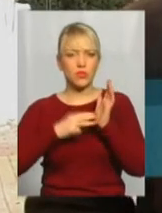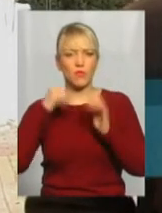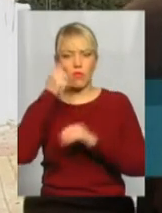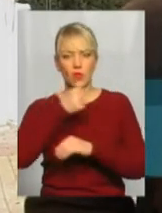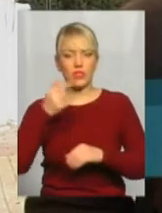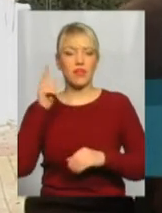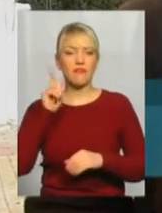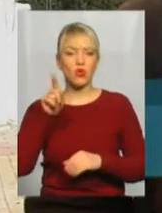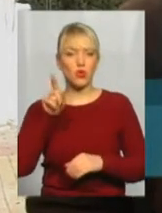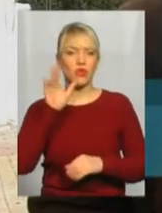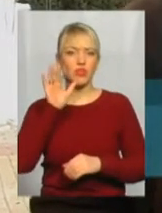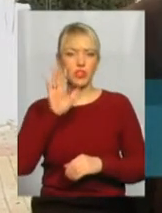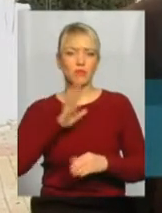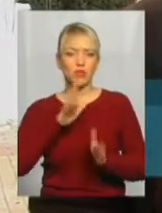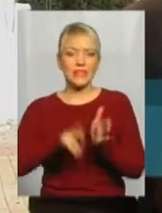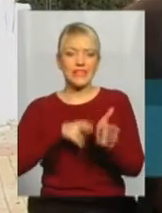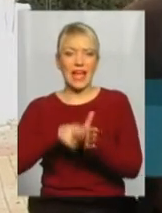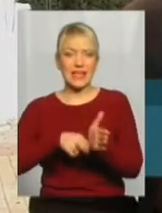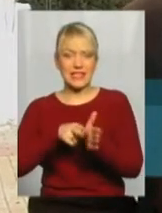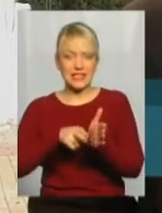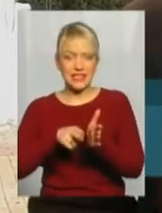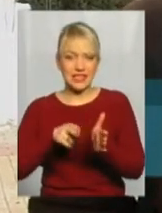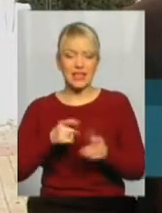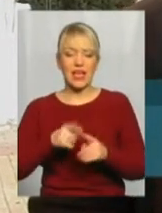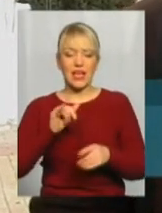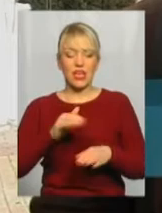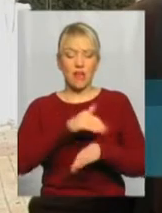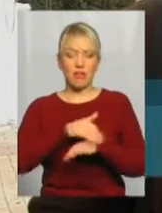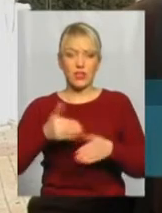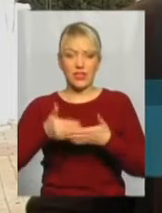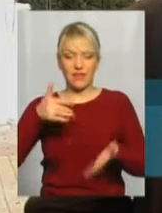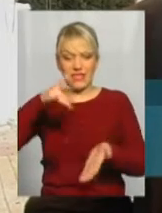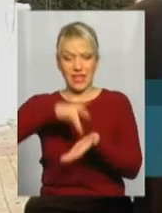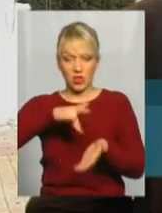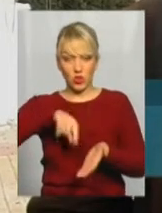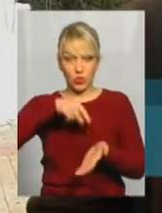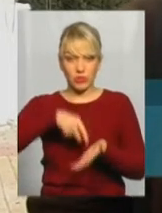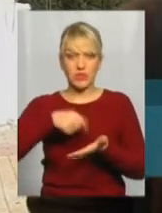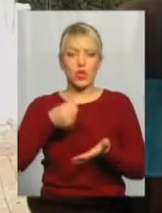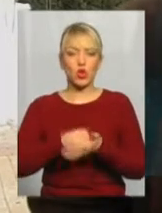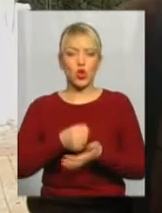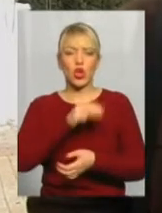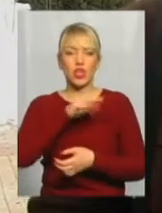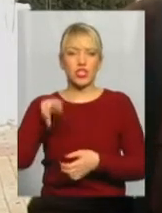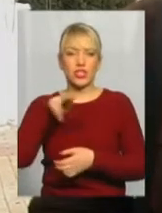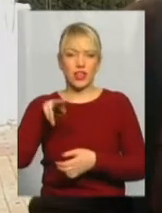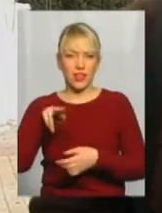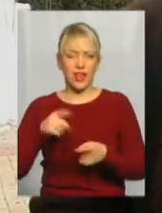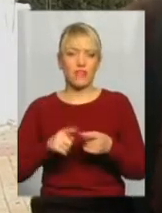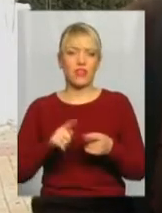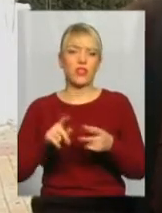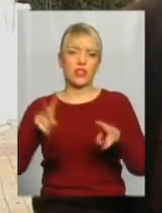трошки раніше залізницю, і якраз вулиця від центру міста до залізничної станції отримала назву Велика